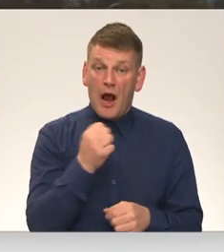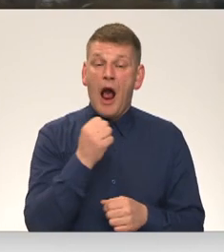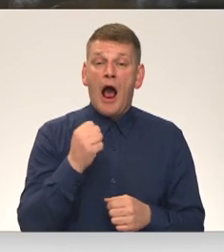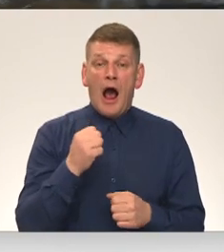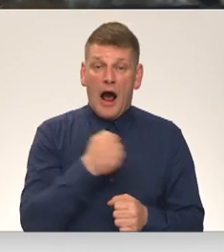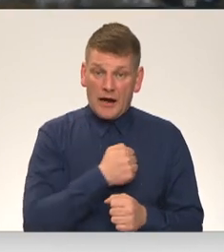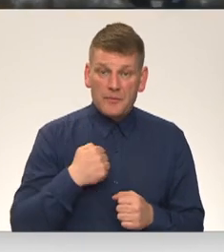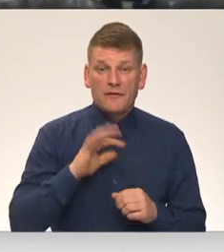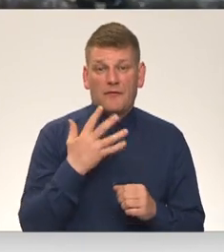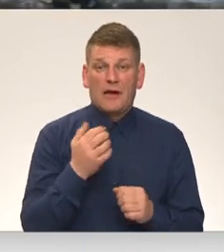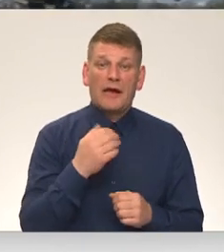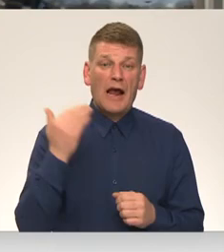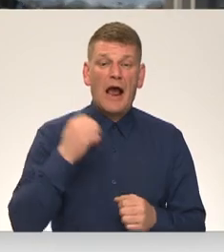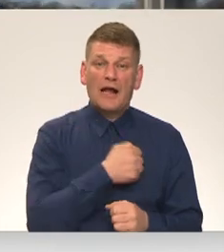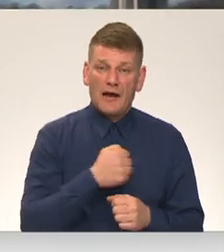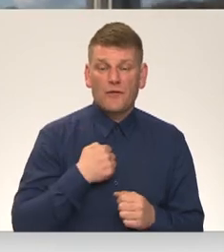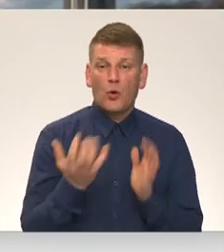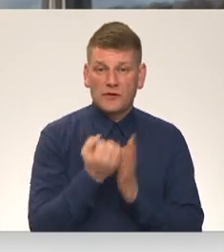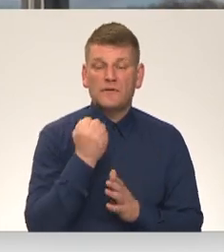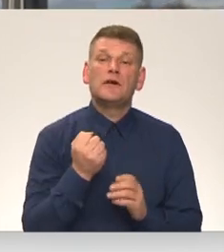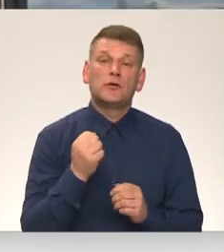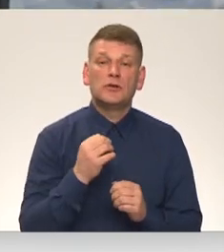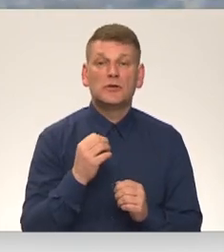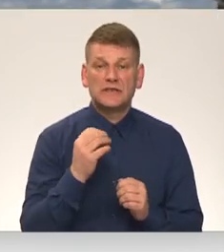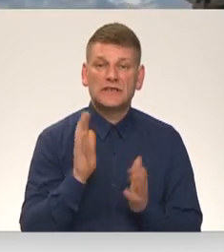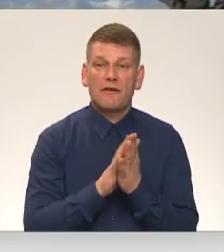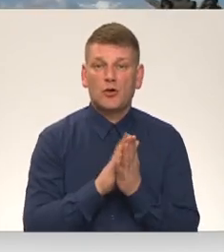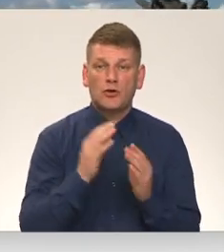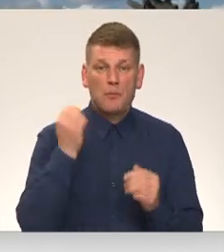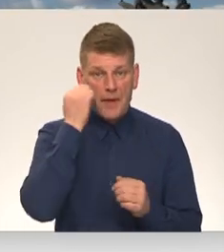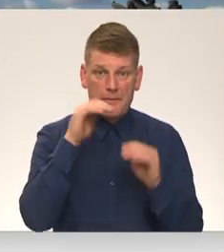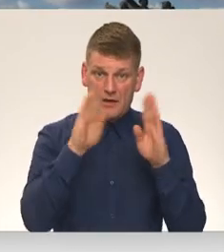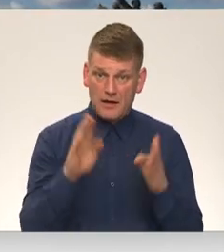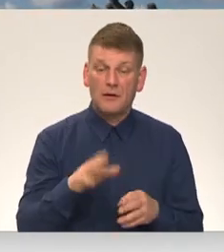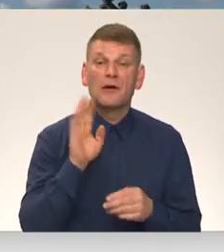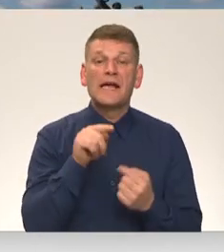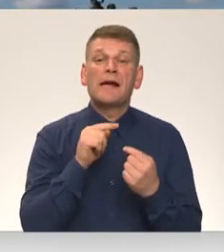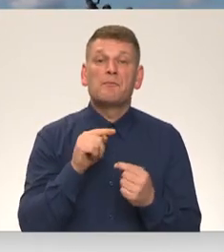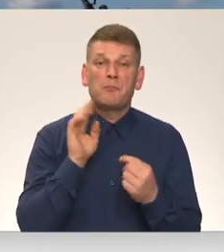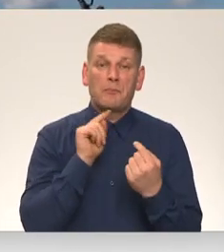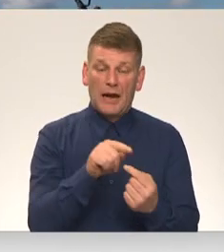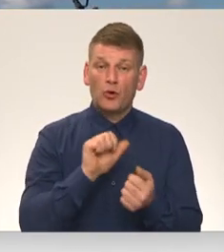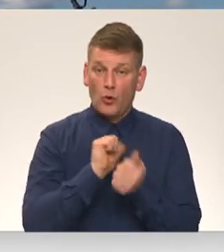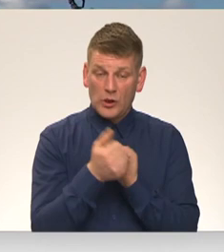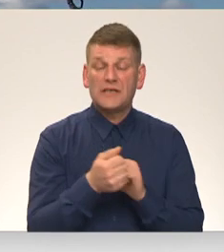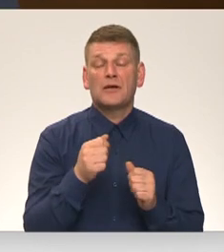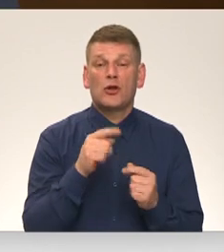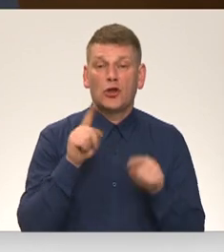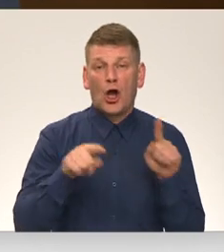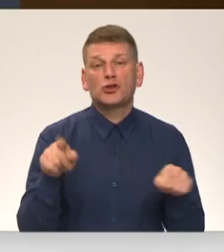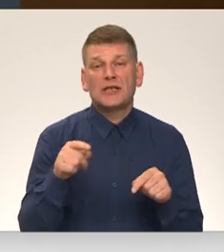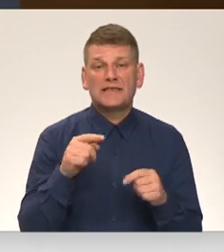karavīru uzvaru un piemiņu slavinošu pieminekļu. Debates pret grozījumiem iestājās vien atsevišķi, saskaņas deputāti.